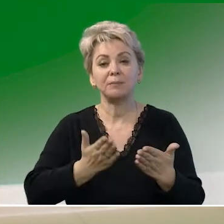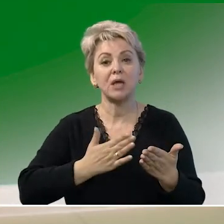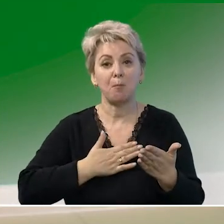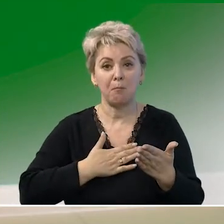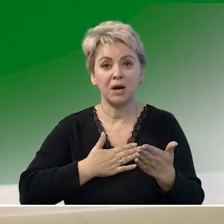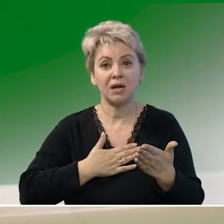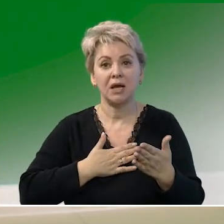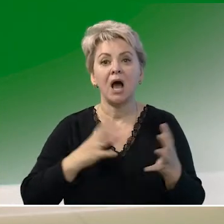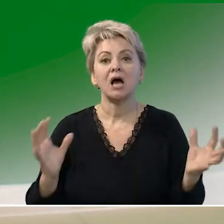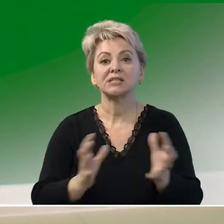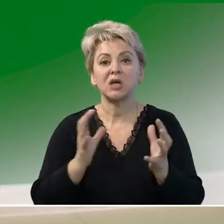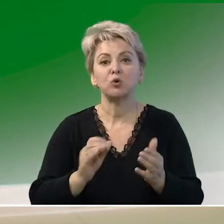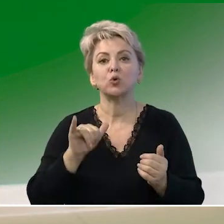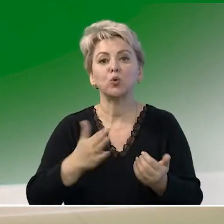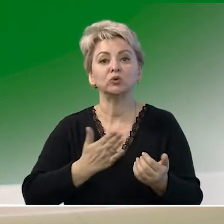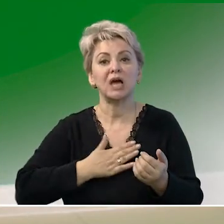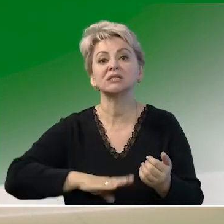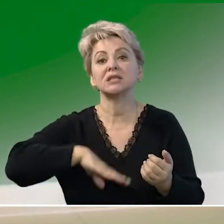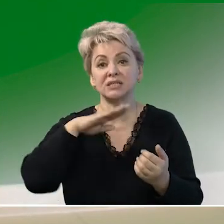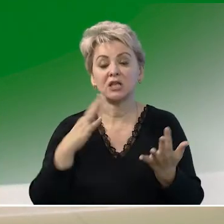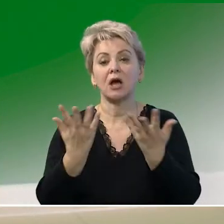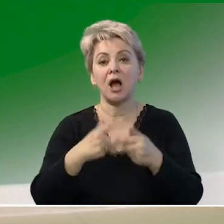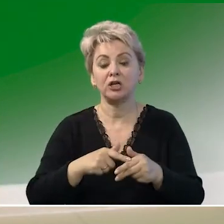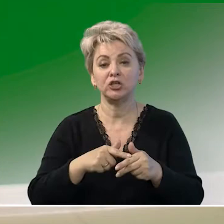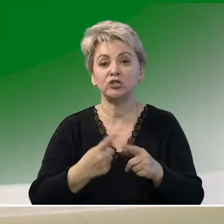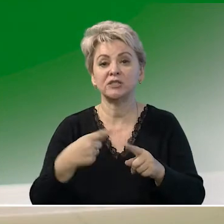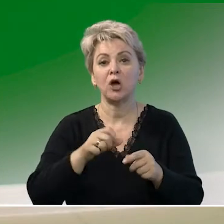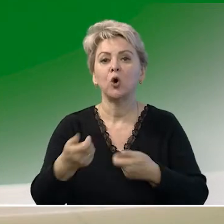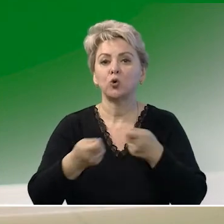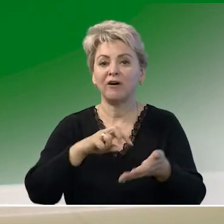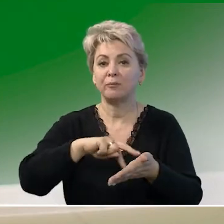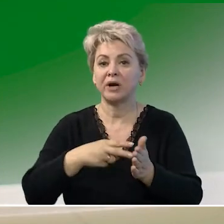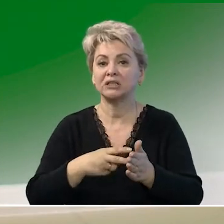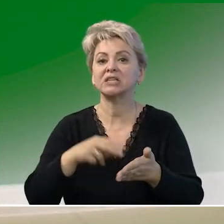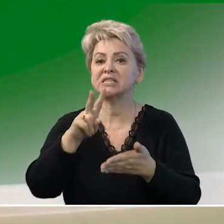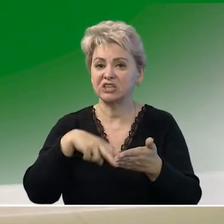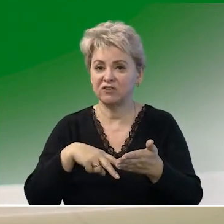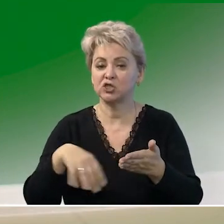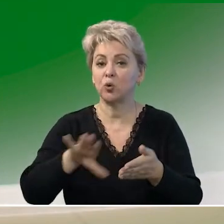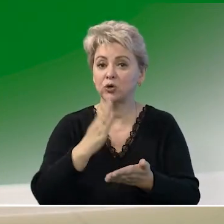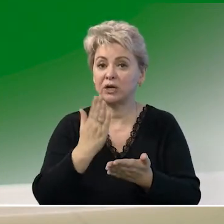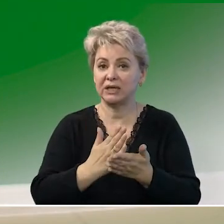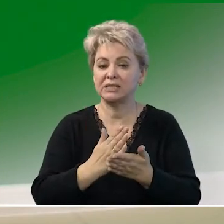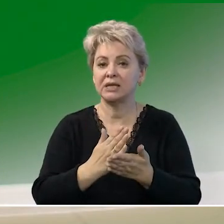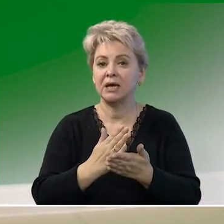озаботились, и у нас достаточное количество руководителей проекта сертифицированных для